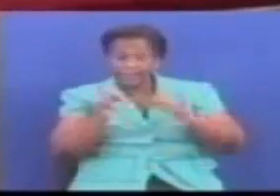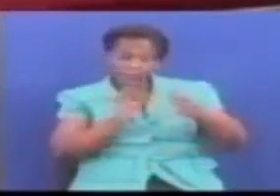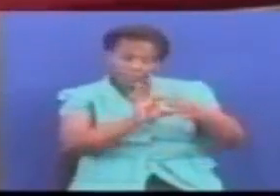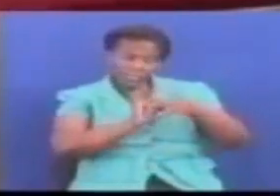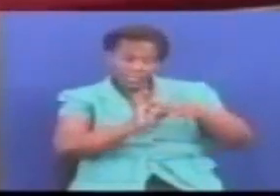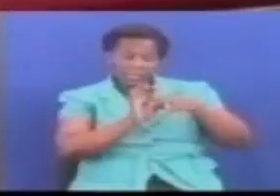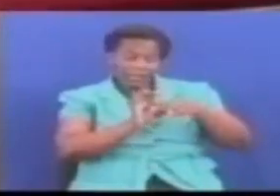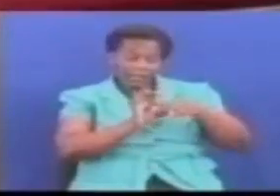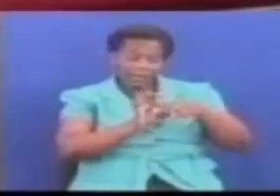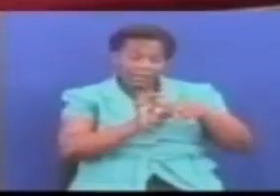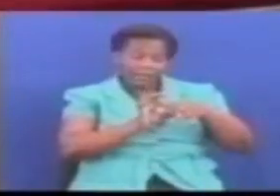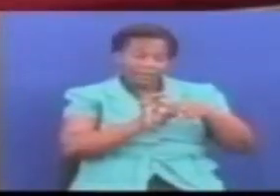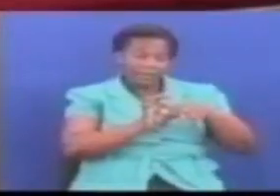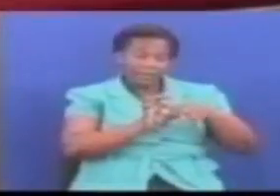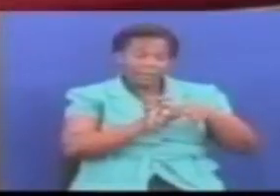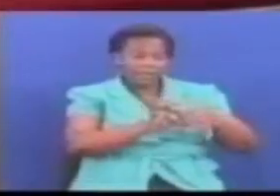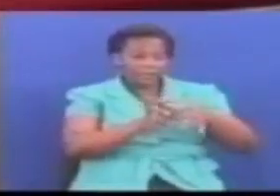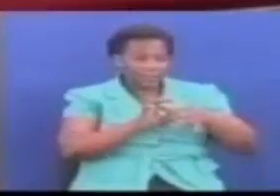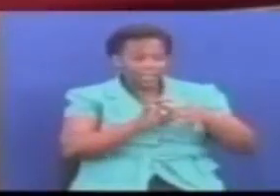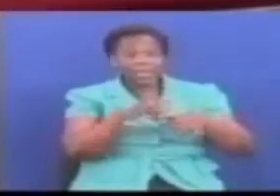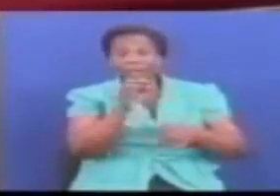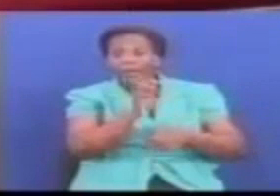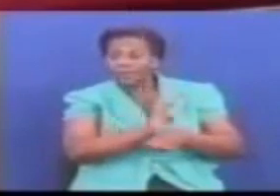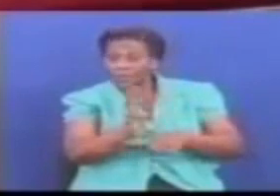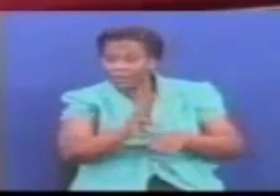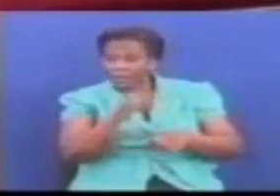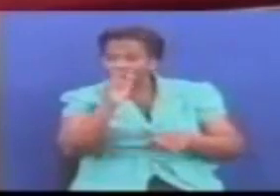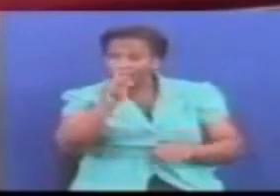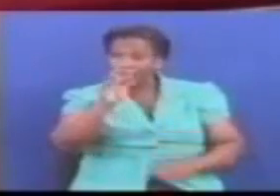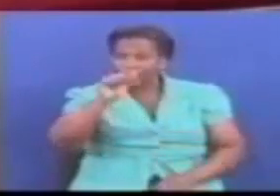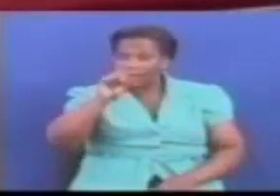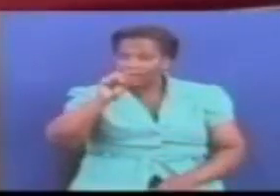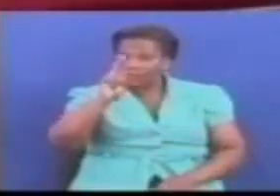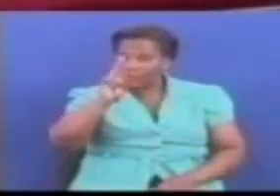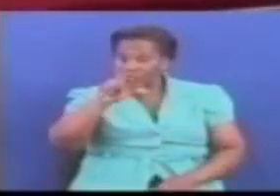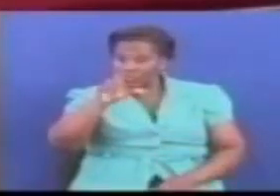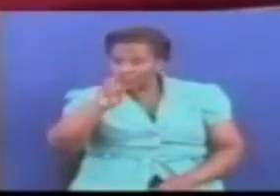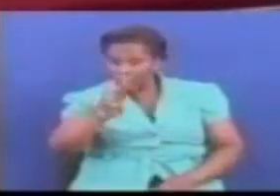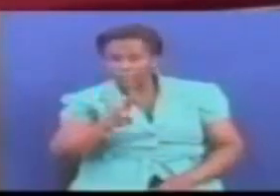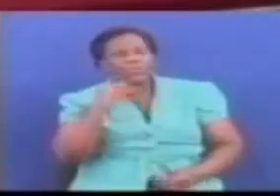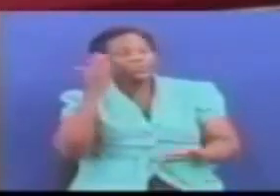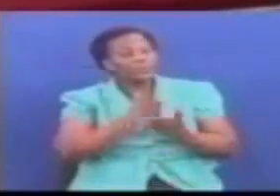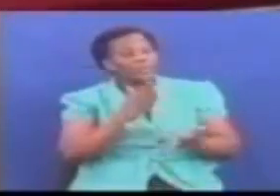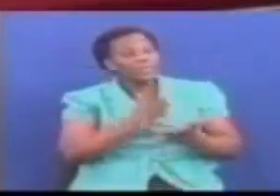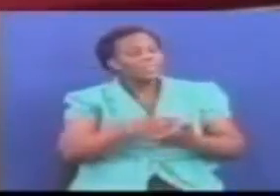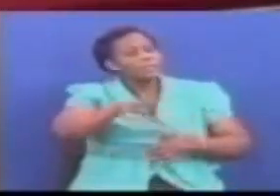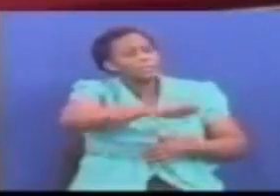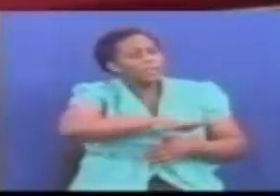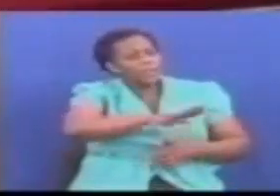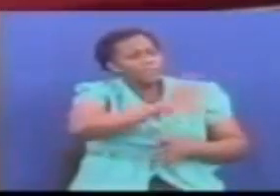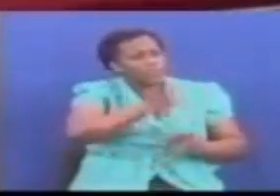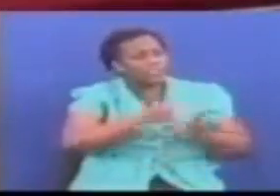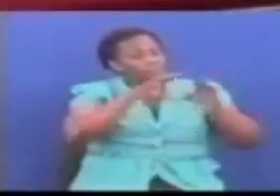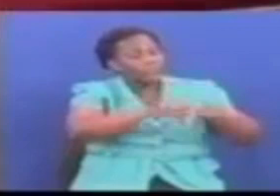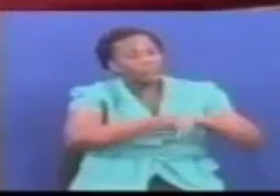Halimashauri ya mji wakasuru na wilaya kasuru Tumeweza kuwakikisha kwamba Yale mayeneo ambayo ya mevamiwa Na kama nilivo